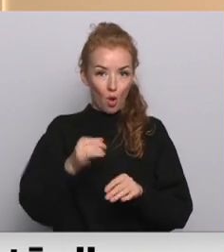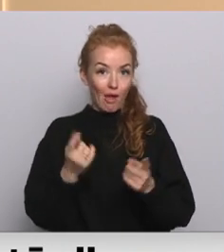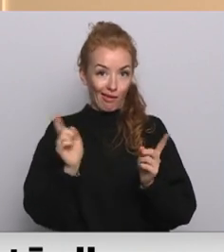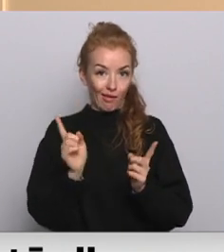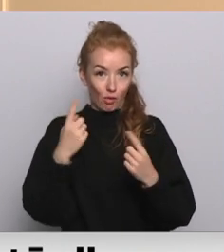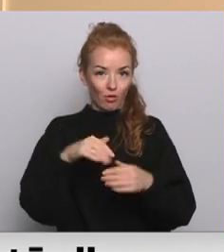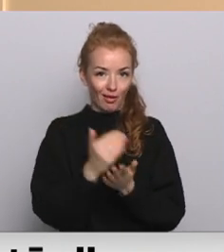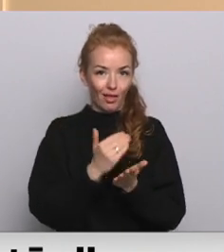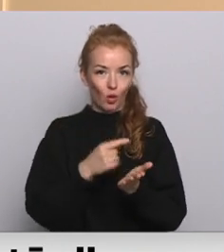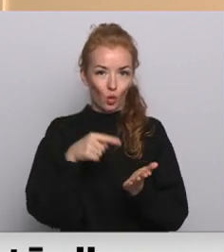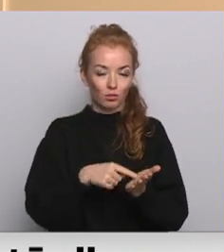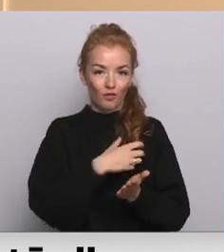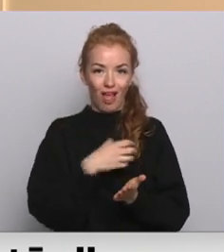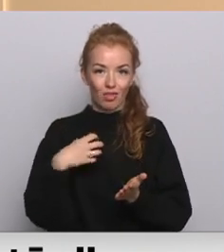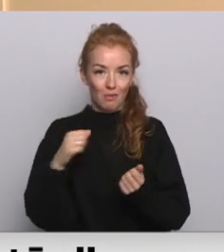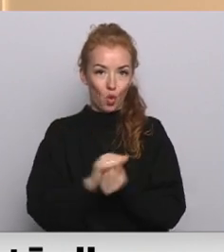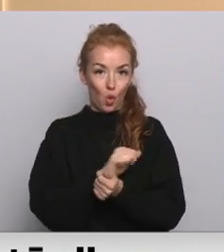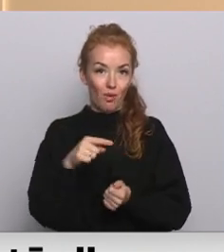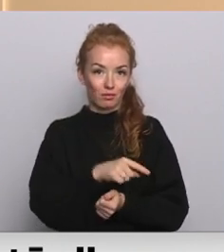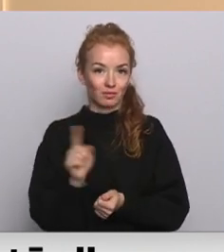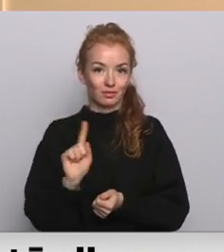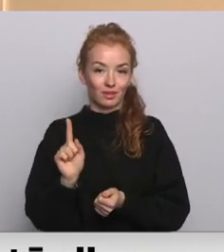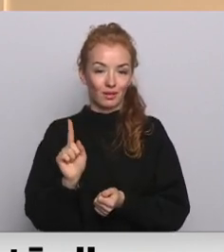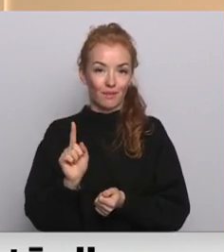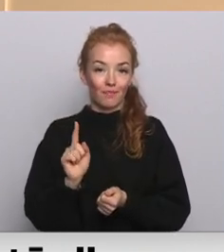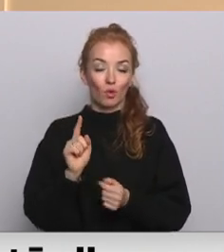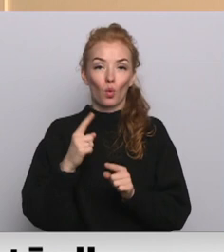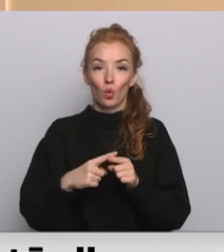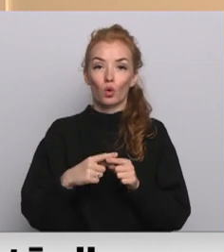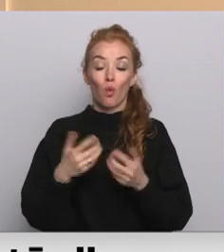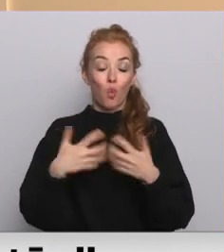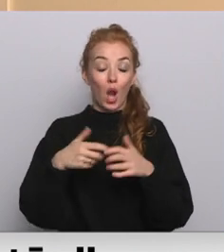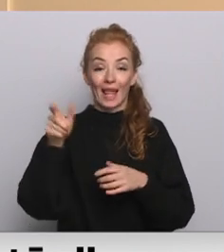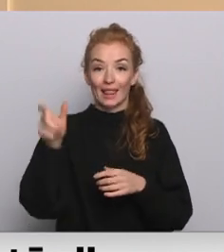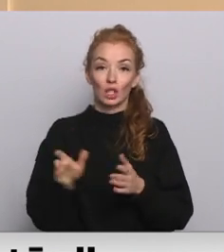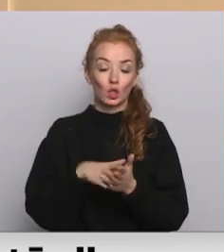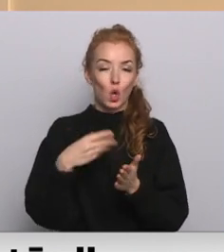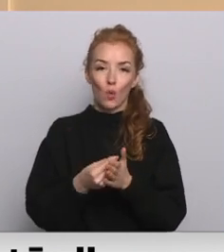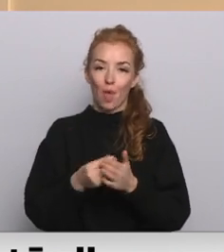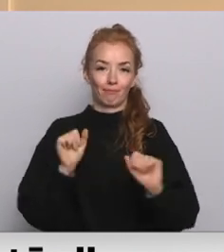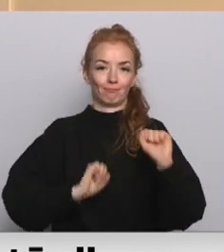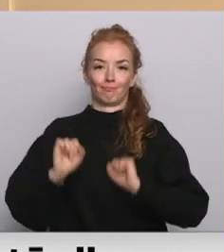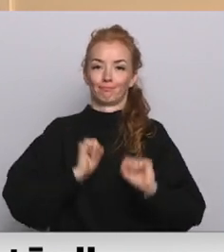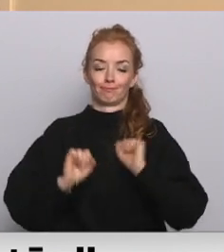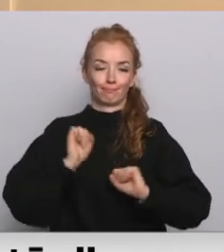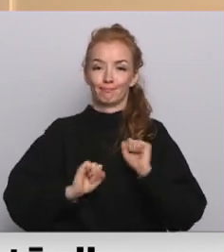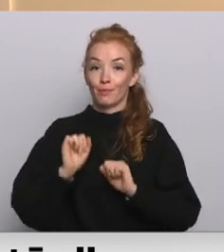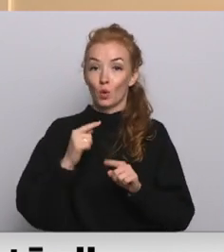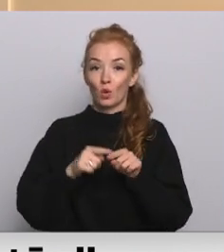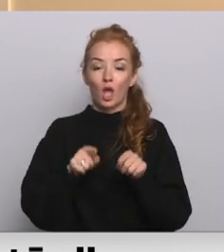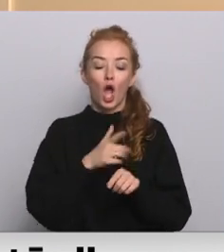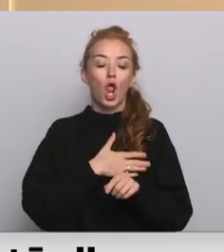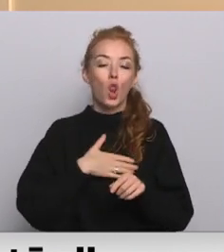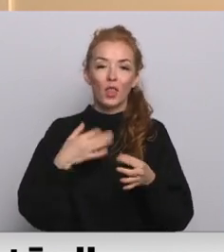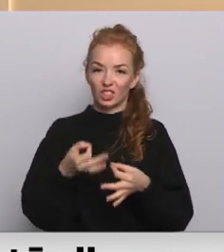likumu, valdībā apstiprinātu dokumentu, to tātad politiķi joprojām kategoriski atsakās sadzirdēt, un tā ir ļoti